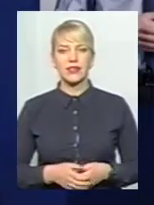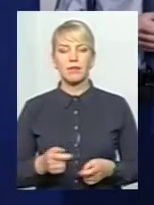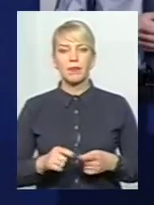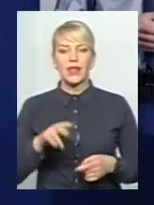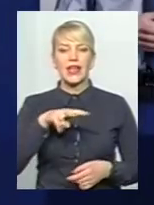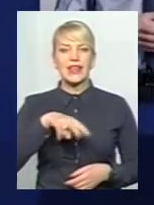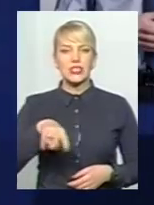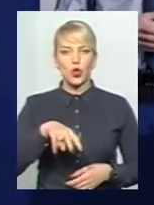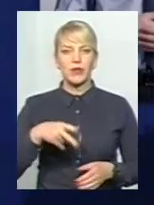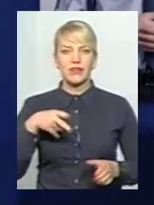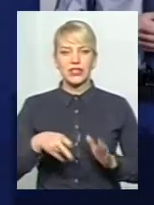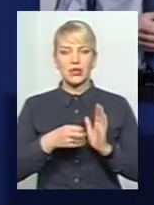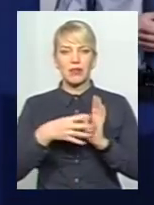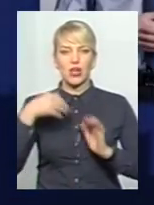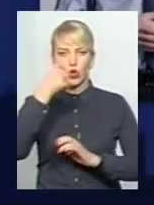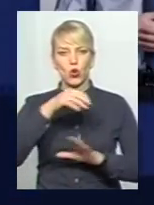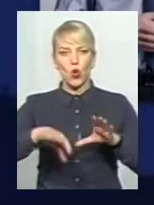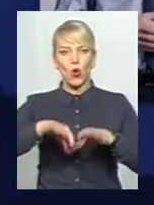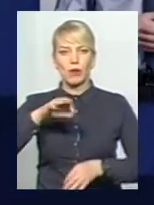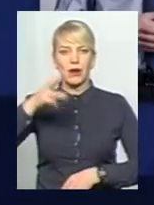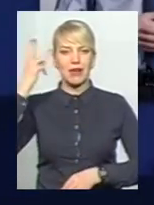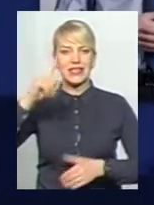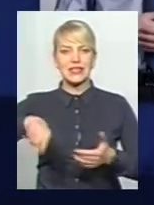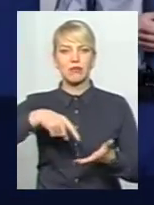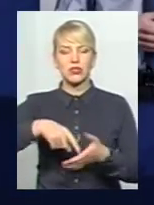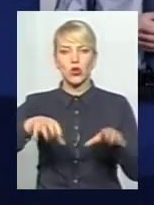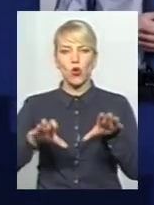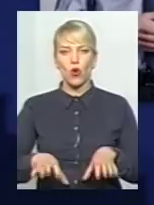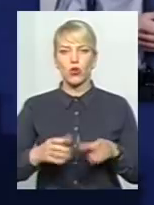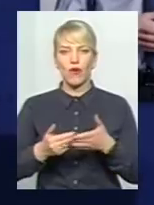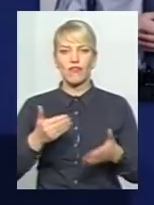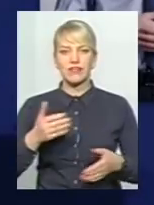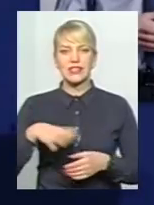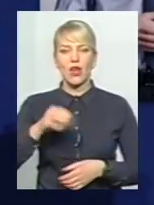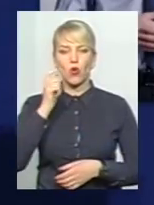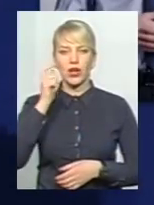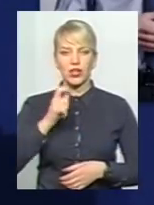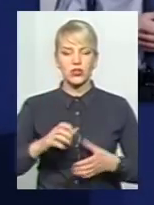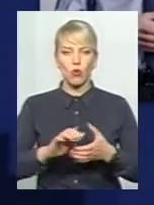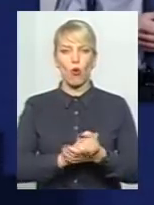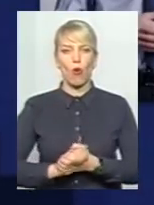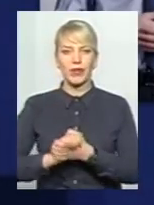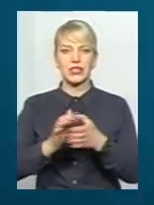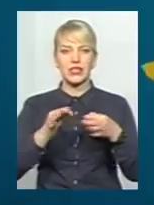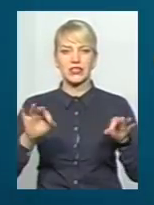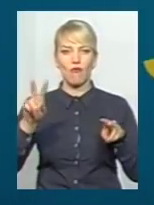листопаді 2015 року обраний Хмельницьким міським головою від всеукраїнського об'єднання «Свобода».